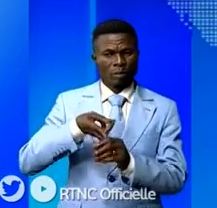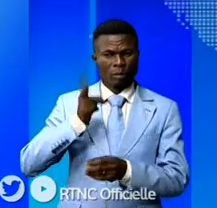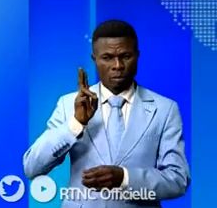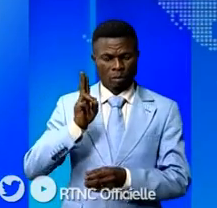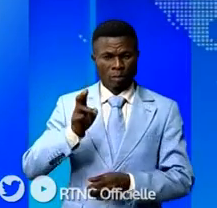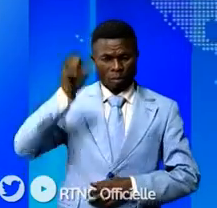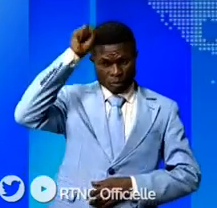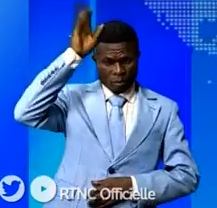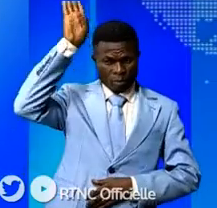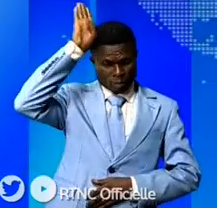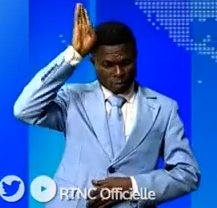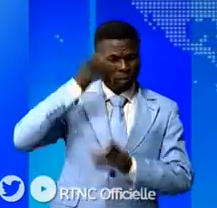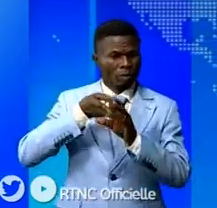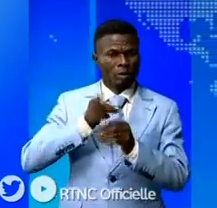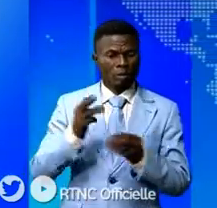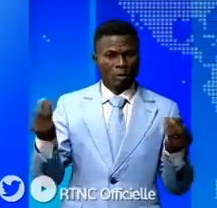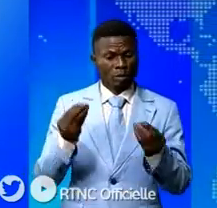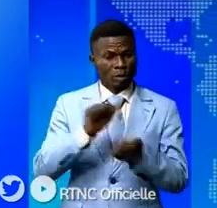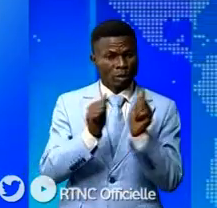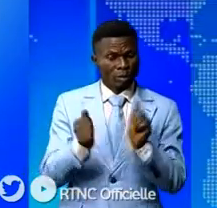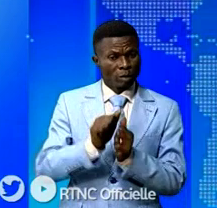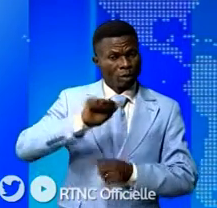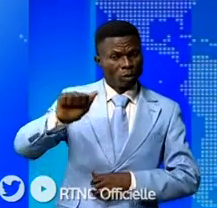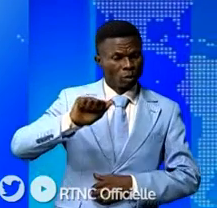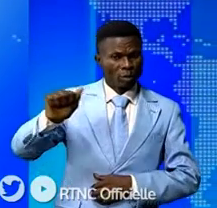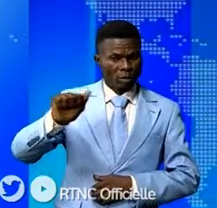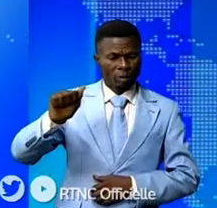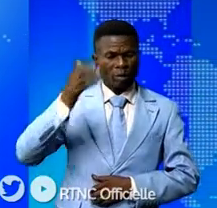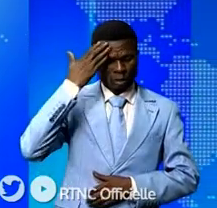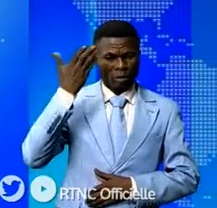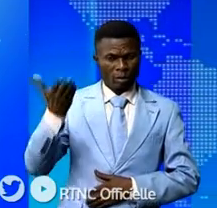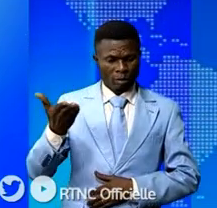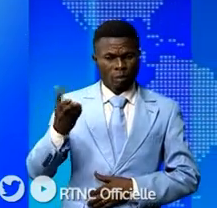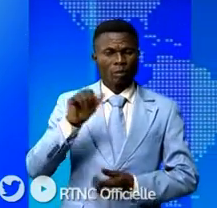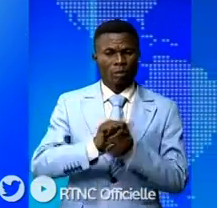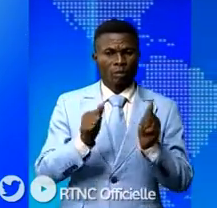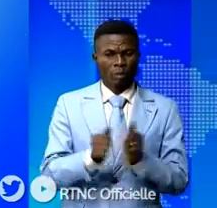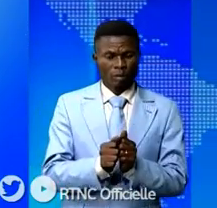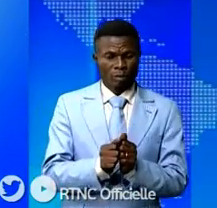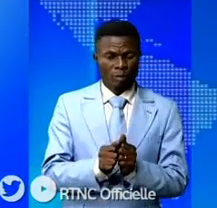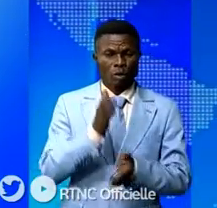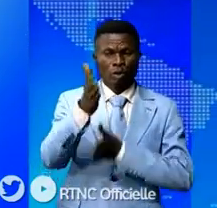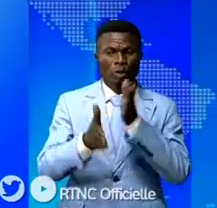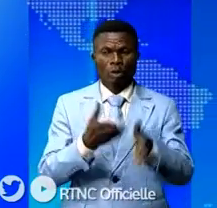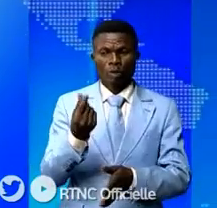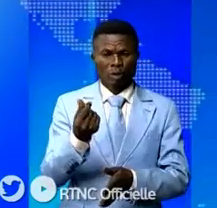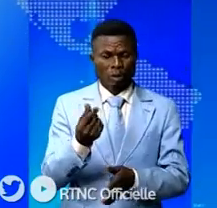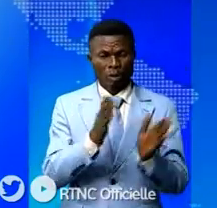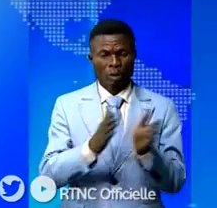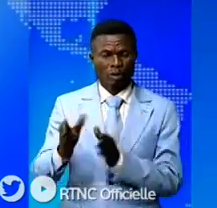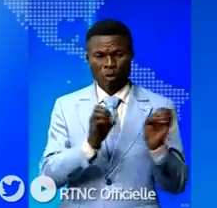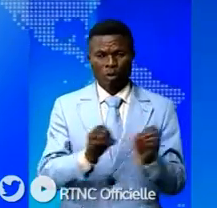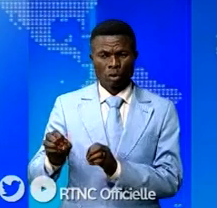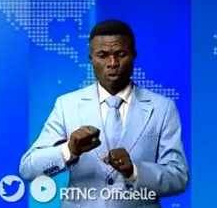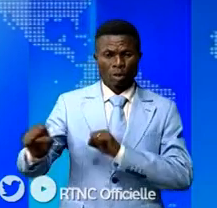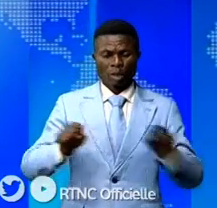Samibadibanga, dit démissionné pour déconvénence personnelle. Et puis, à faire des présumés détournements des fonds destinés pour l'organisation